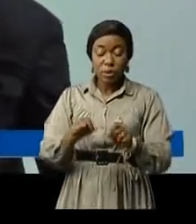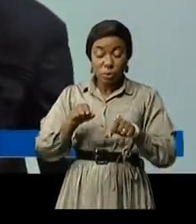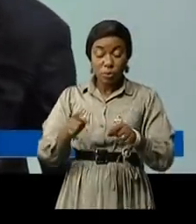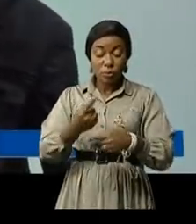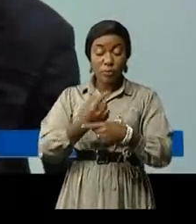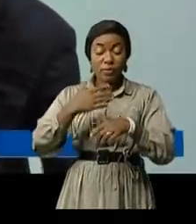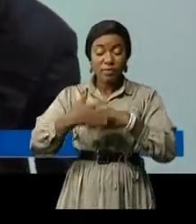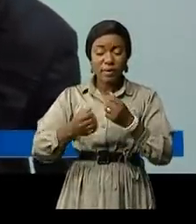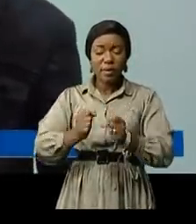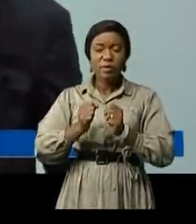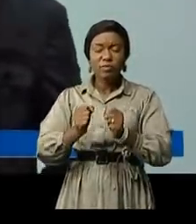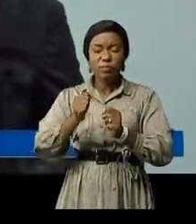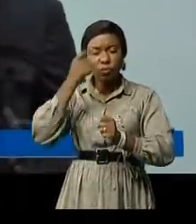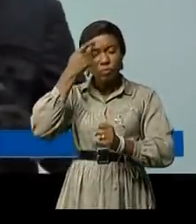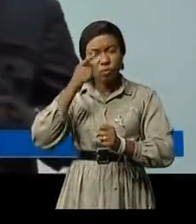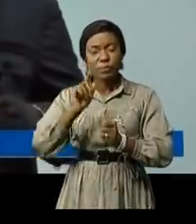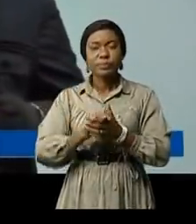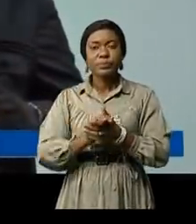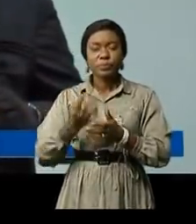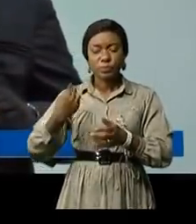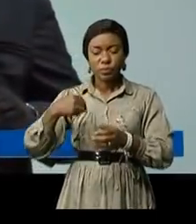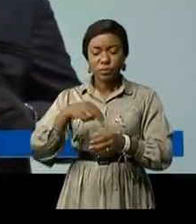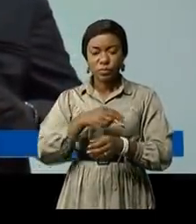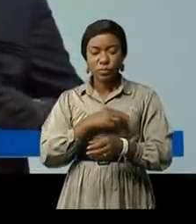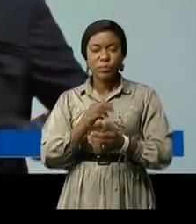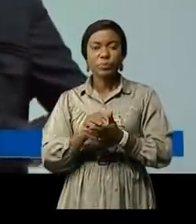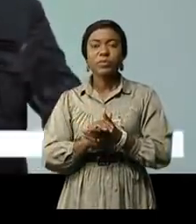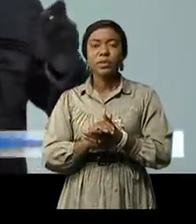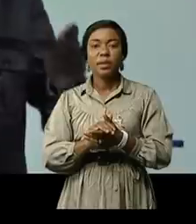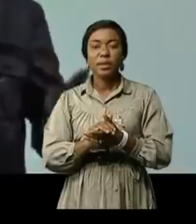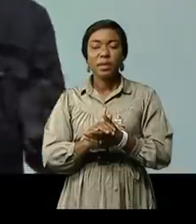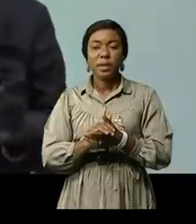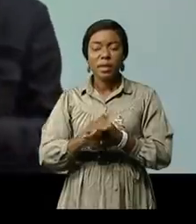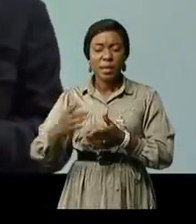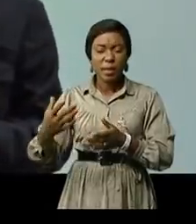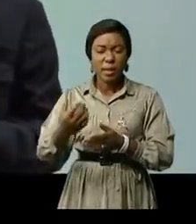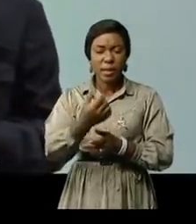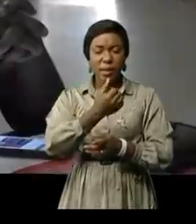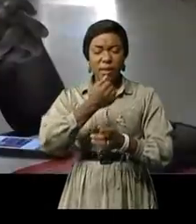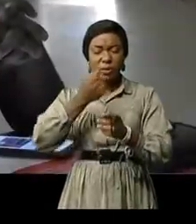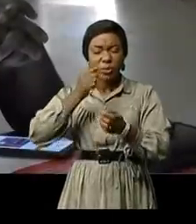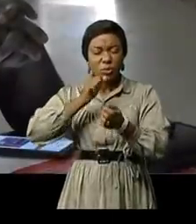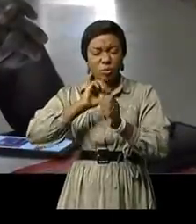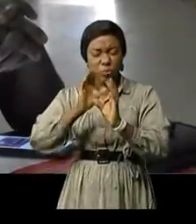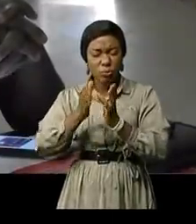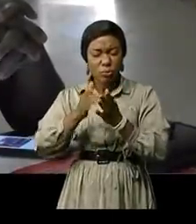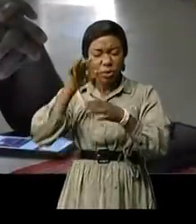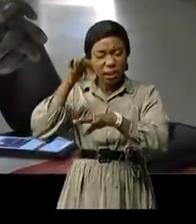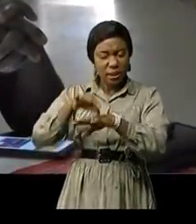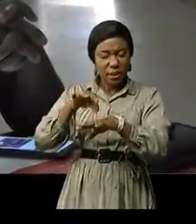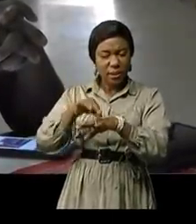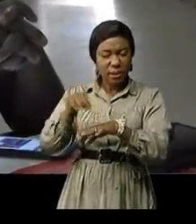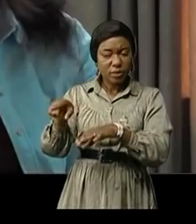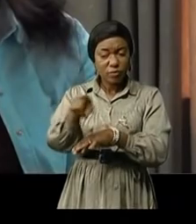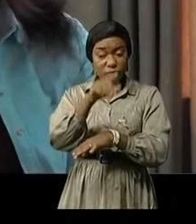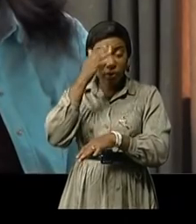effort pour que nous puissions saisir toutes les opportunités qui s'offrent à nous. Et vous le